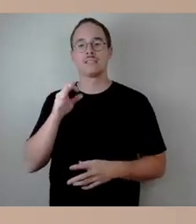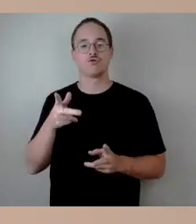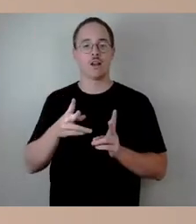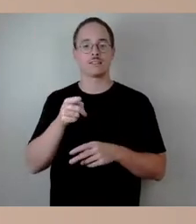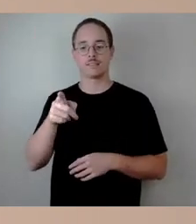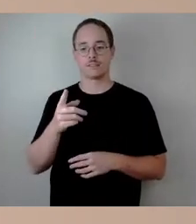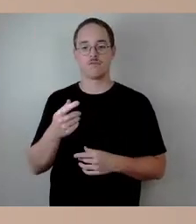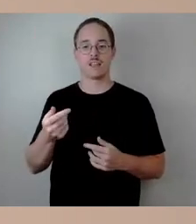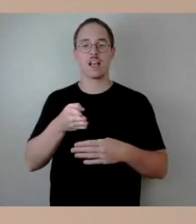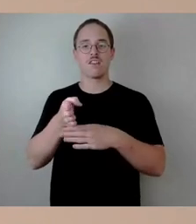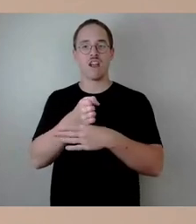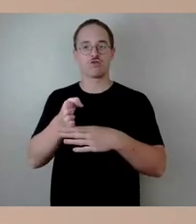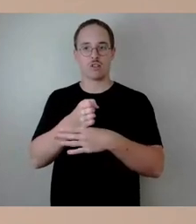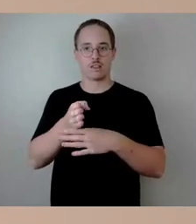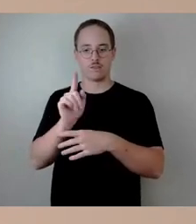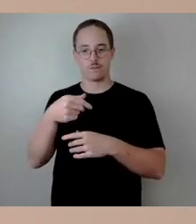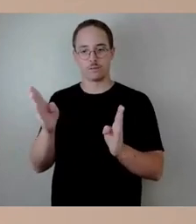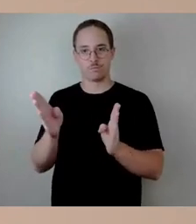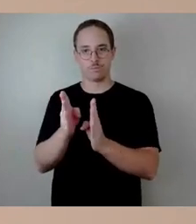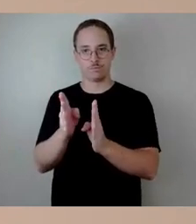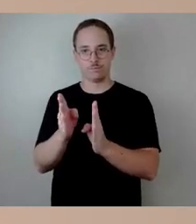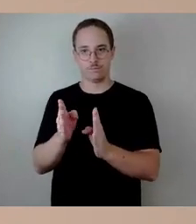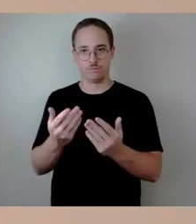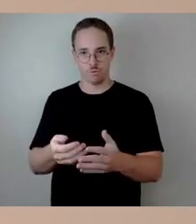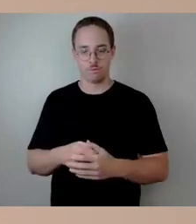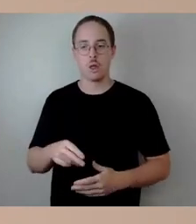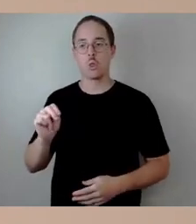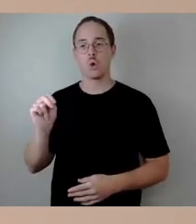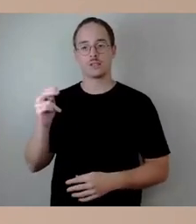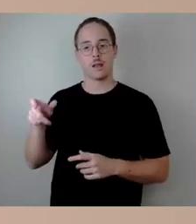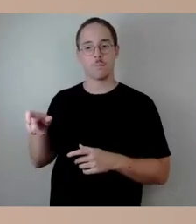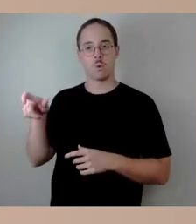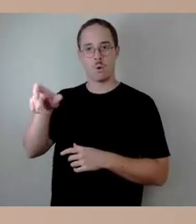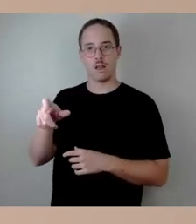Bei der Nossener Brücke Geschwindigkeitsreduzierung.